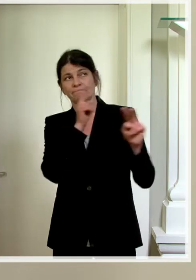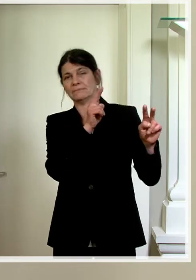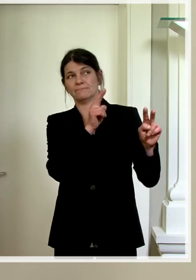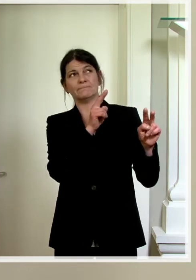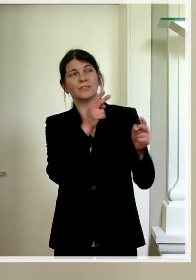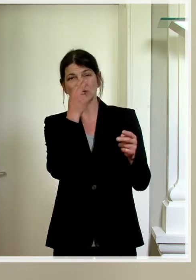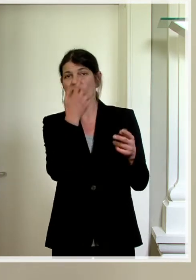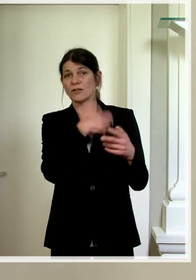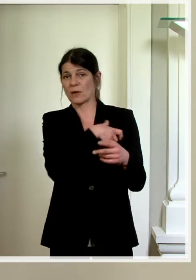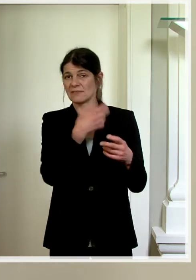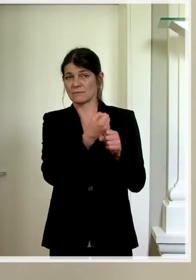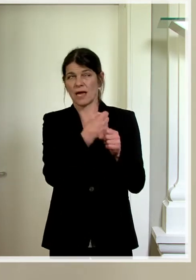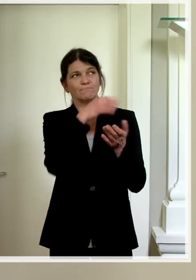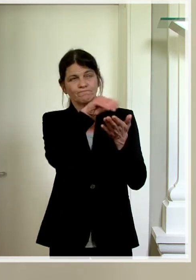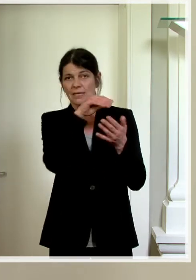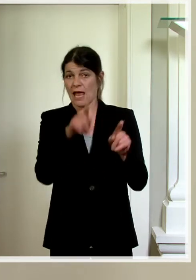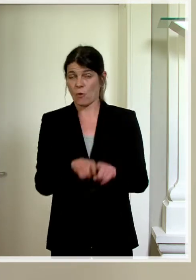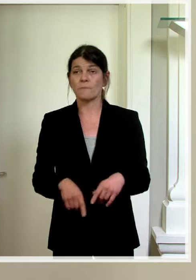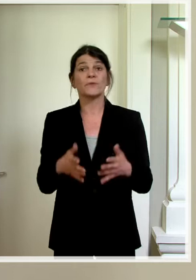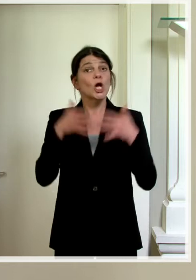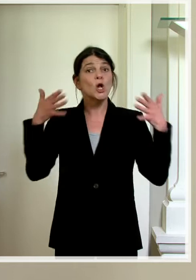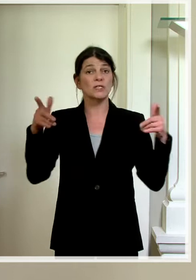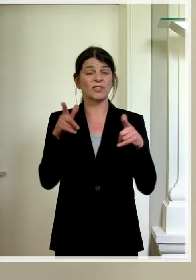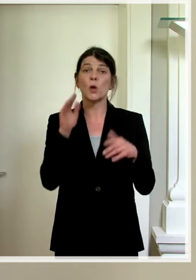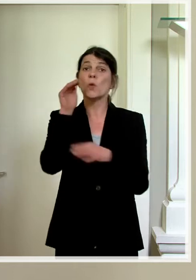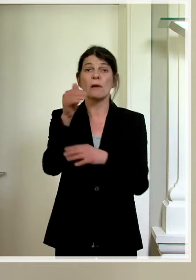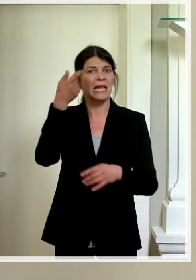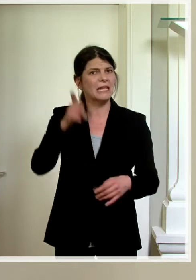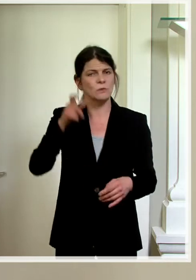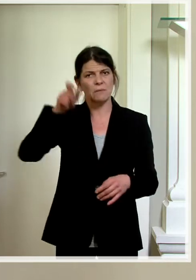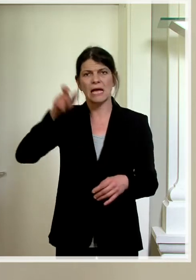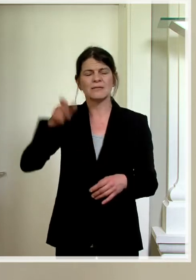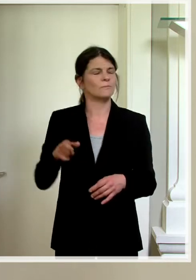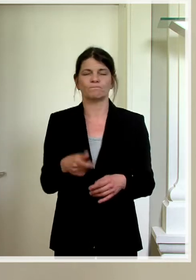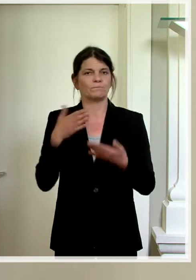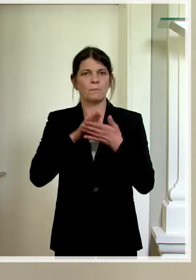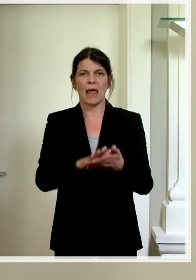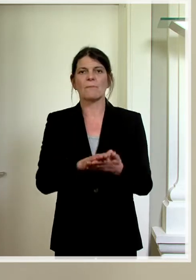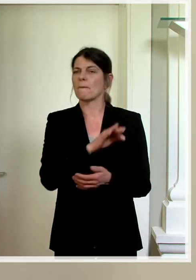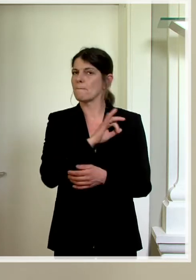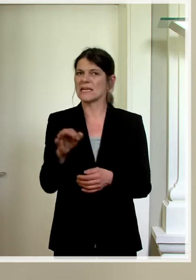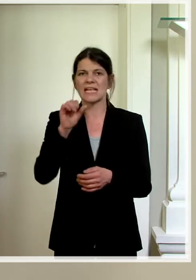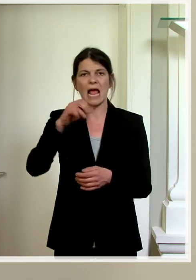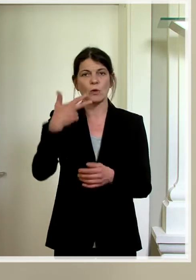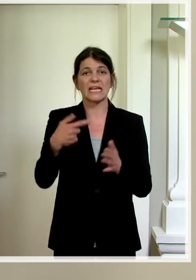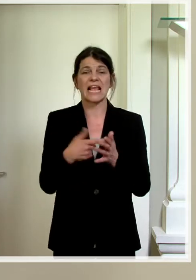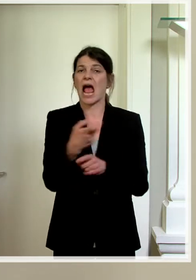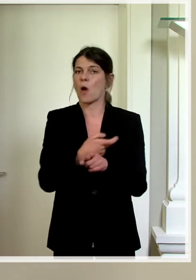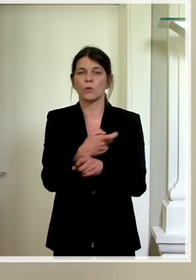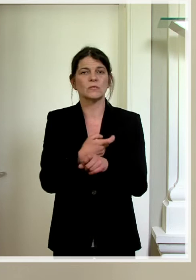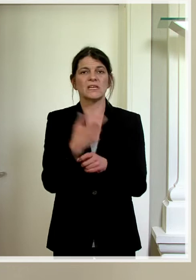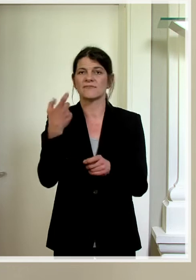orientieren. Grossveranstaltungen mit mehr als 1.000 Personen bleiben bis am 31. August